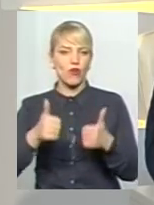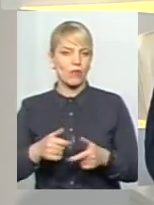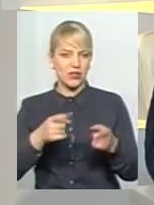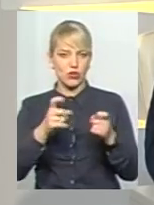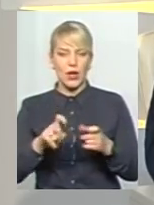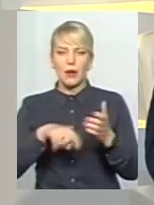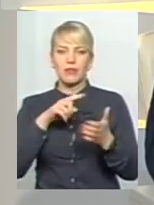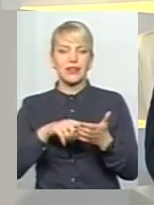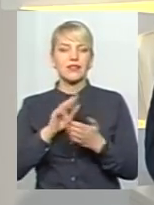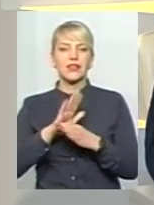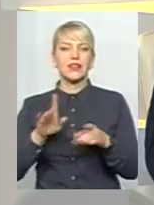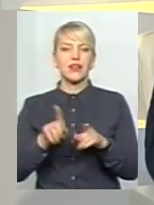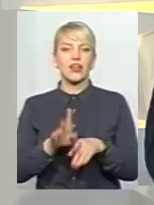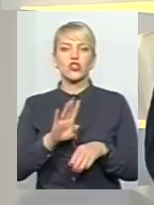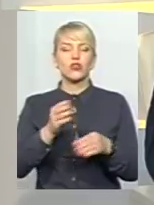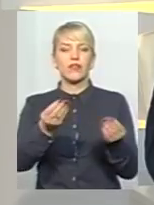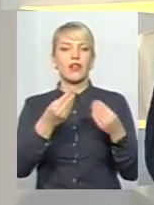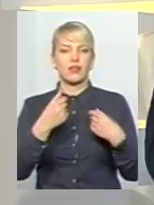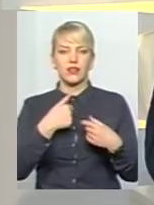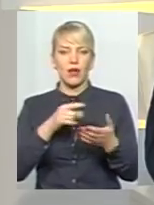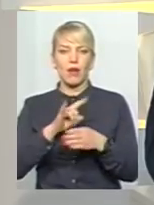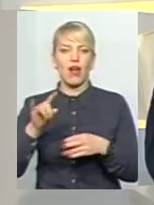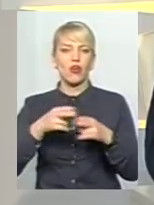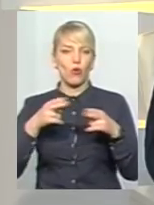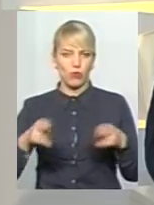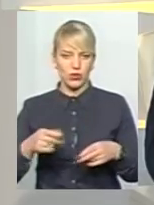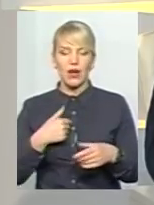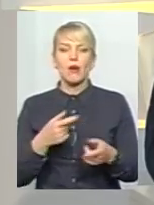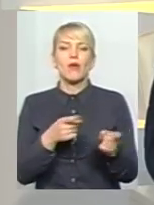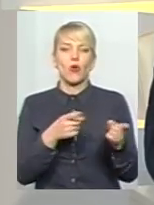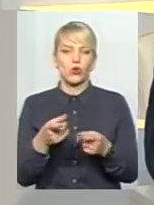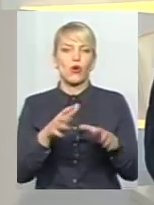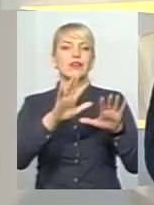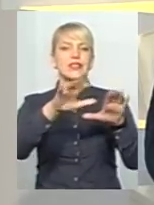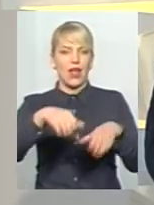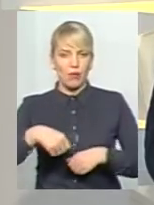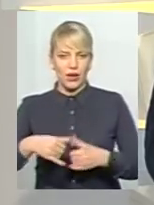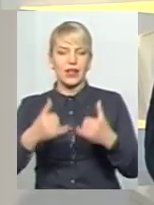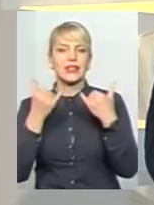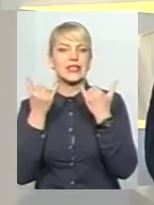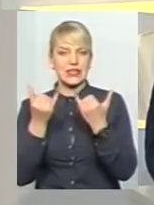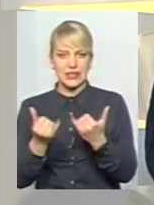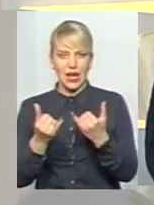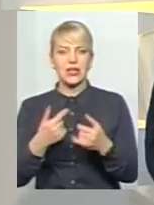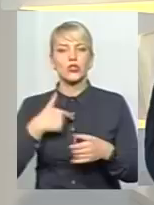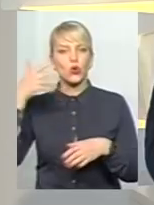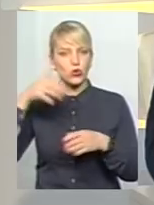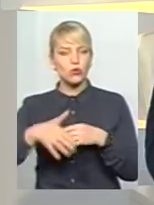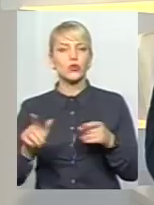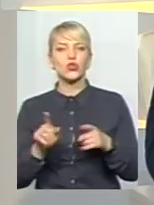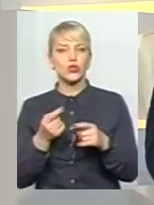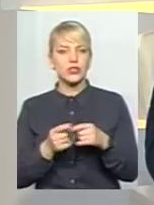навіть не стояло, що тільки віддайте аеропорт нам, хоча ми готові його забрати і навіть зараз готові його забрати, розуміючи, що це